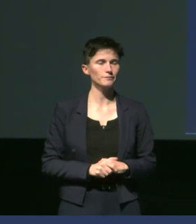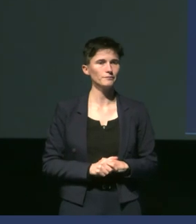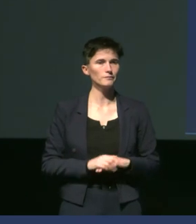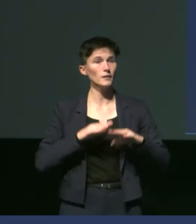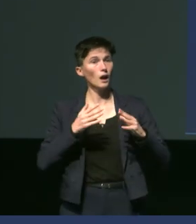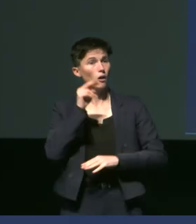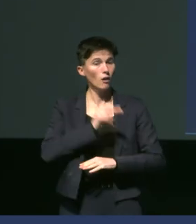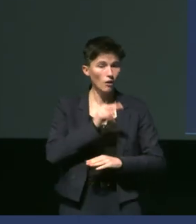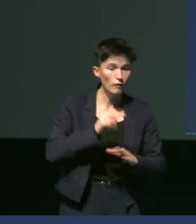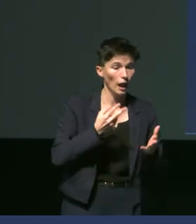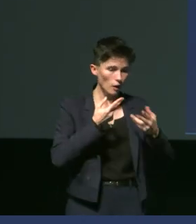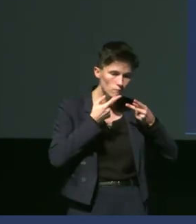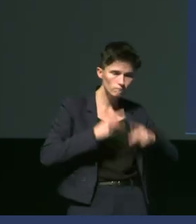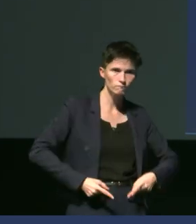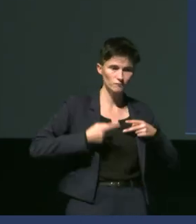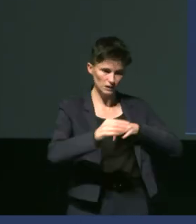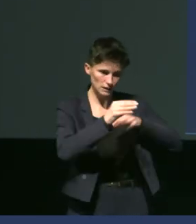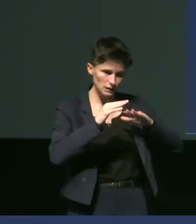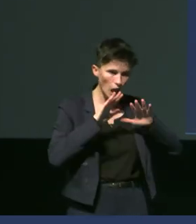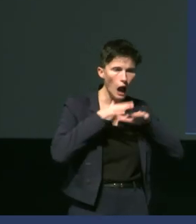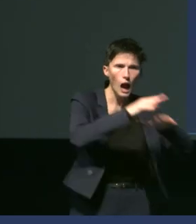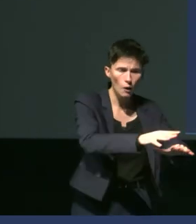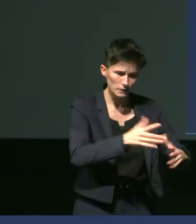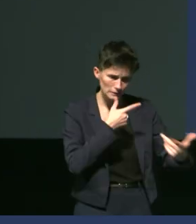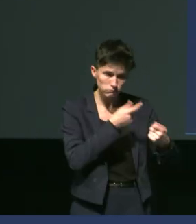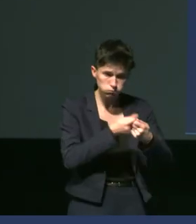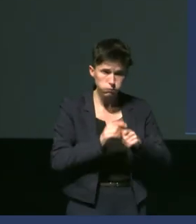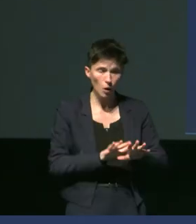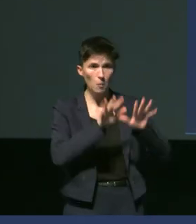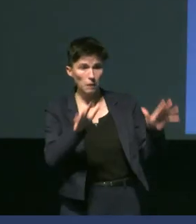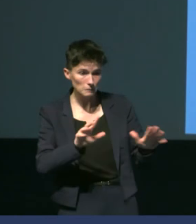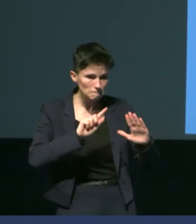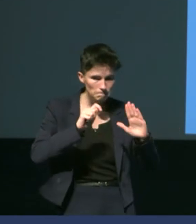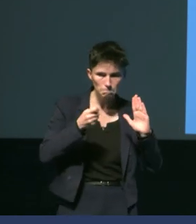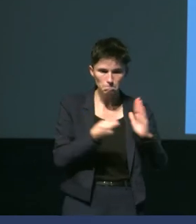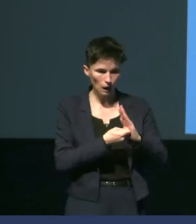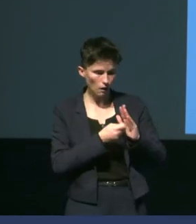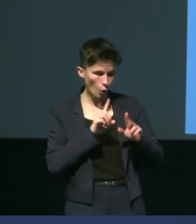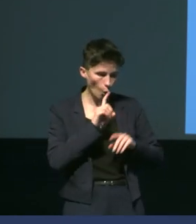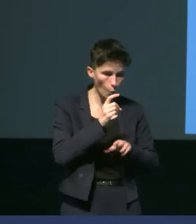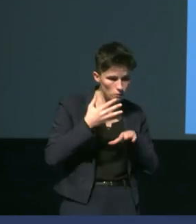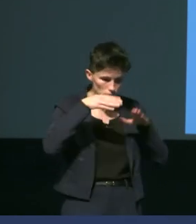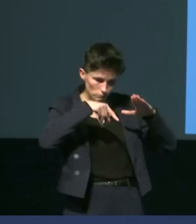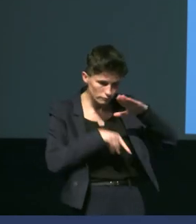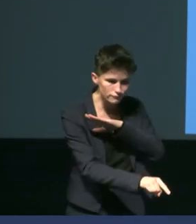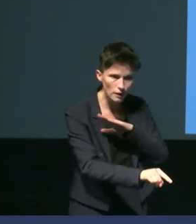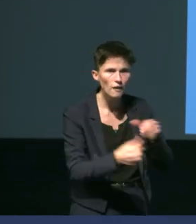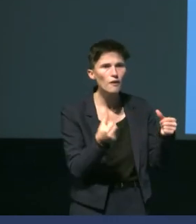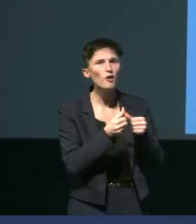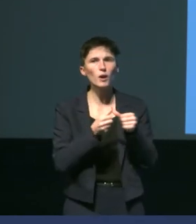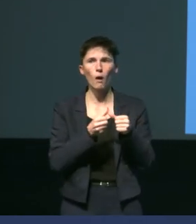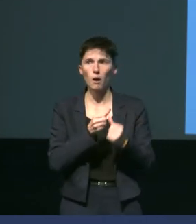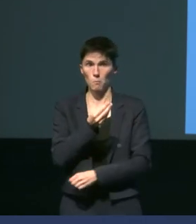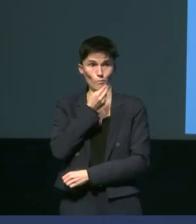nombreuses adaptations à la vie aquatique on voit bien mais qu'est ce qu'ils font les manchots finalement une fois qu'ils sont dans l'eau et bien ils vont s'alimenter ça va être leur